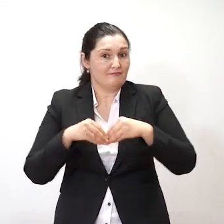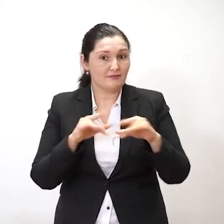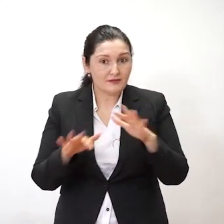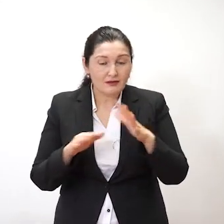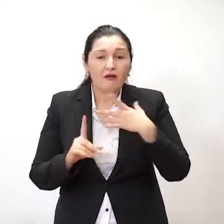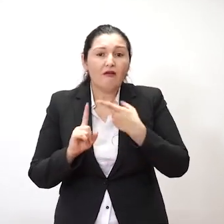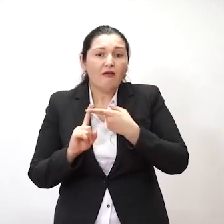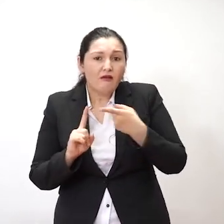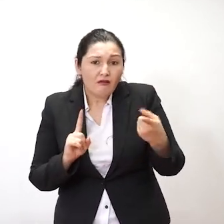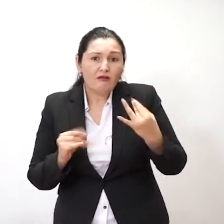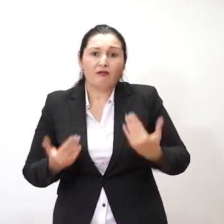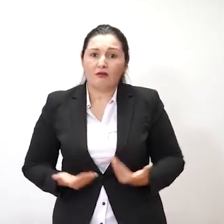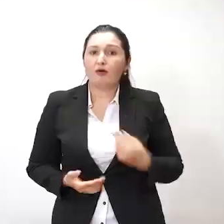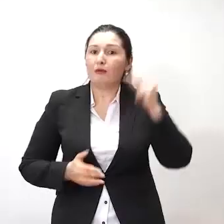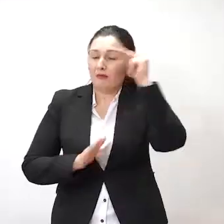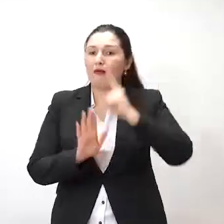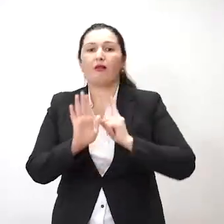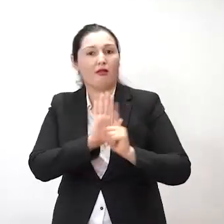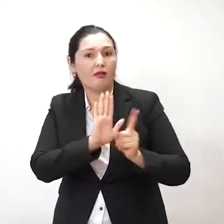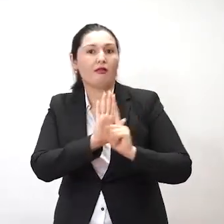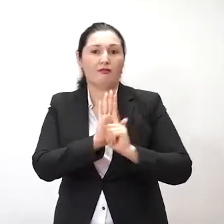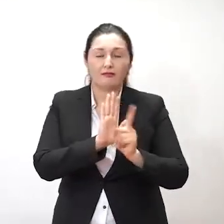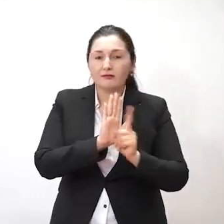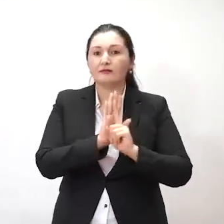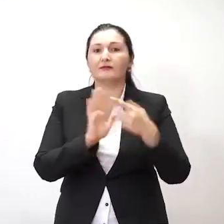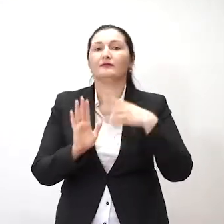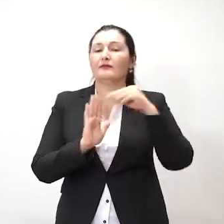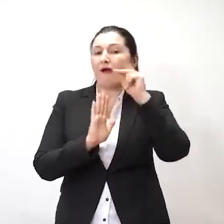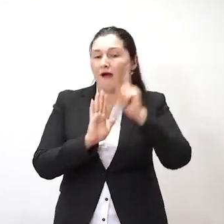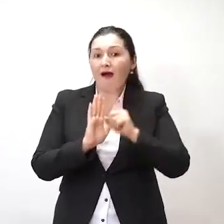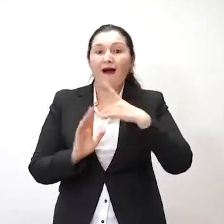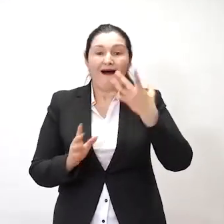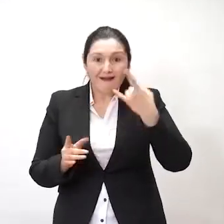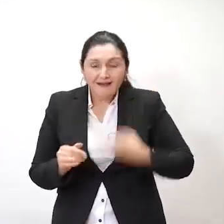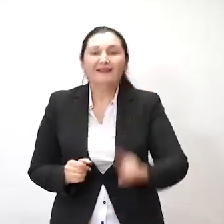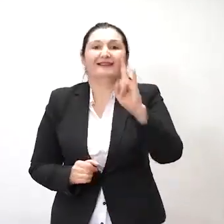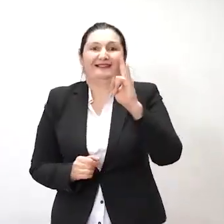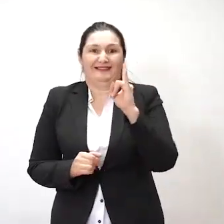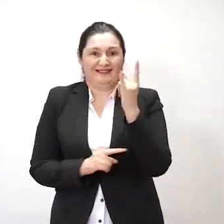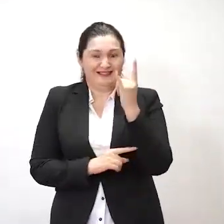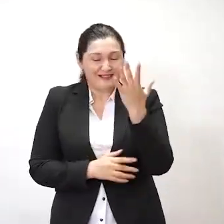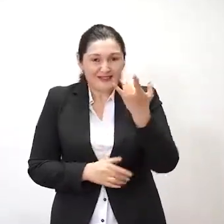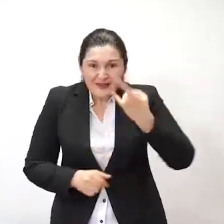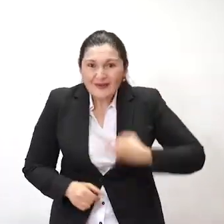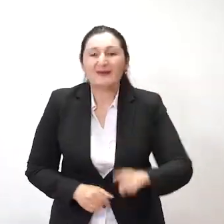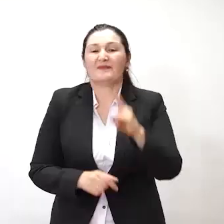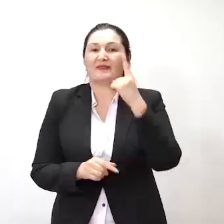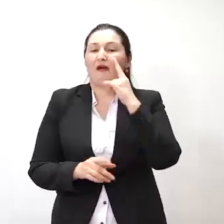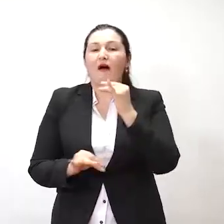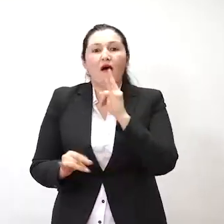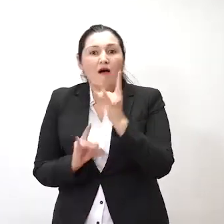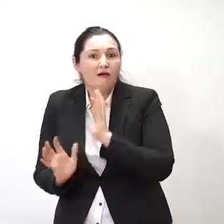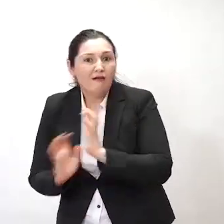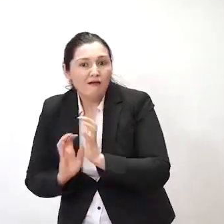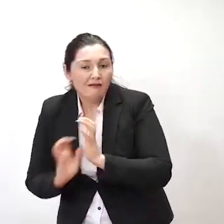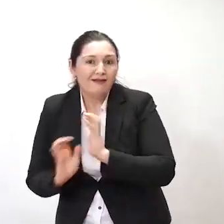دوام زندگی و خواندن من رفته دوام دادو. با در دوام خواندن با فرزندار شدن. با فرزند من نیگاه میکدیم.